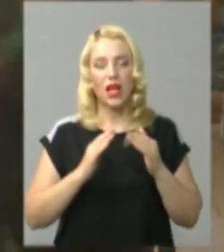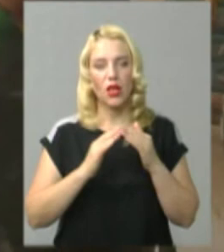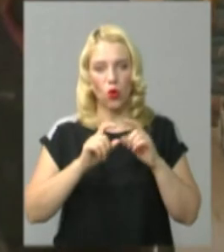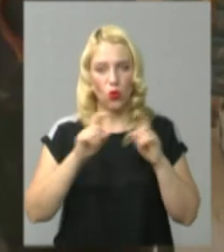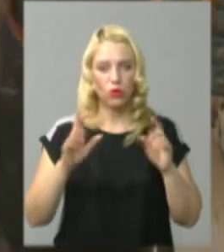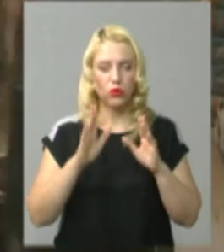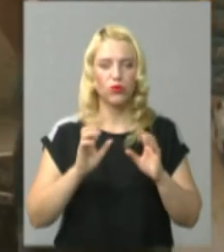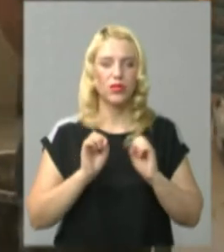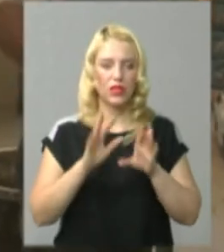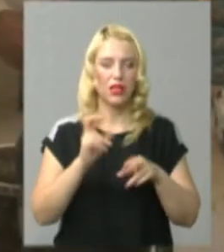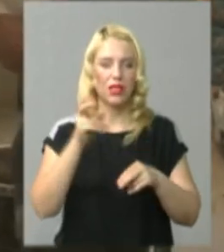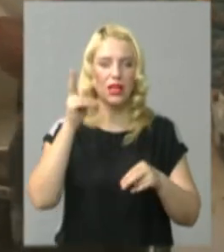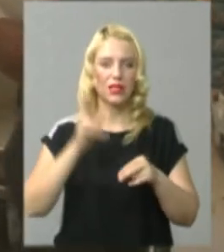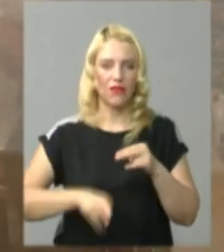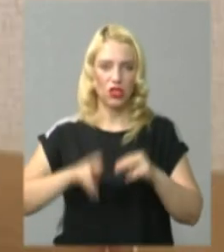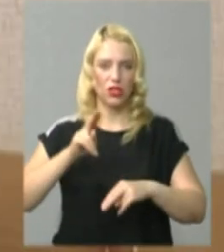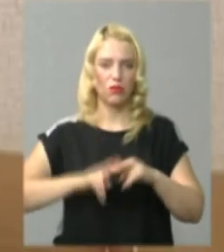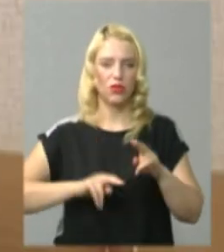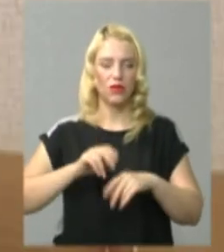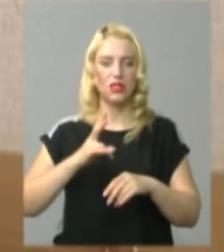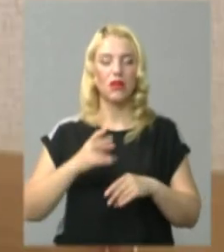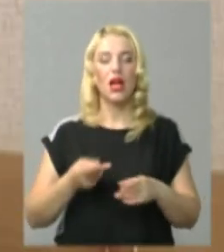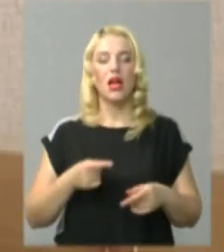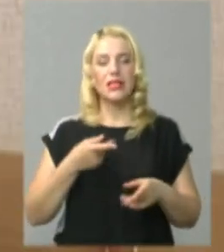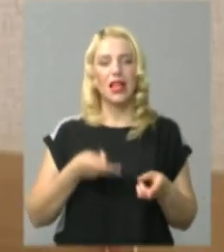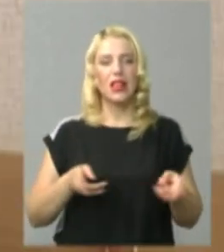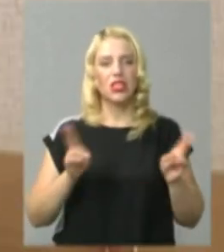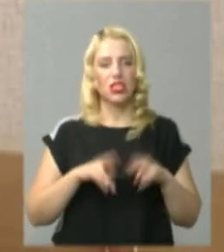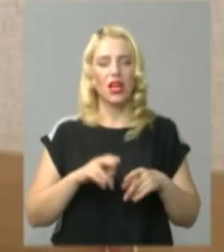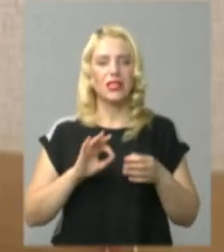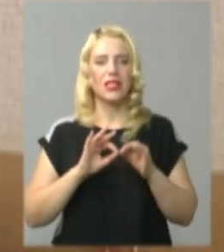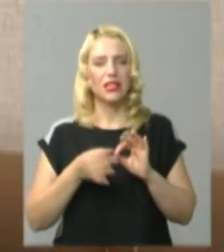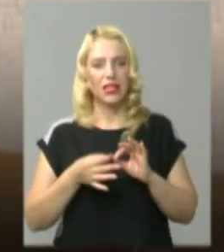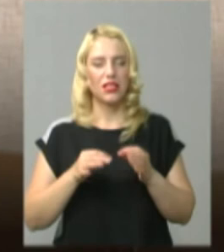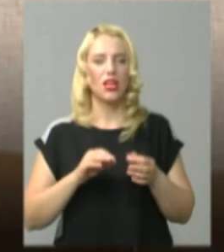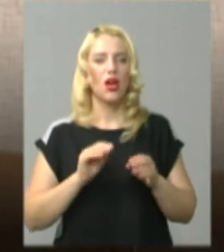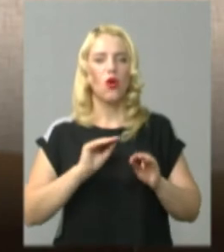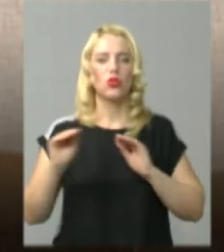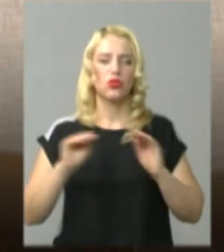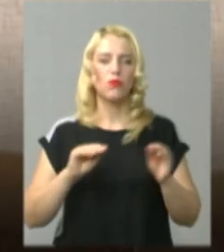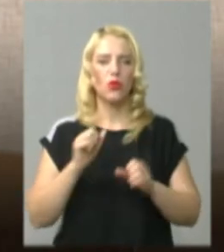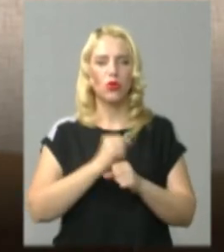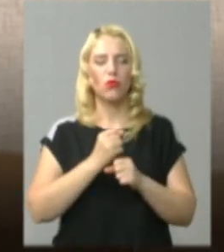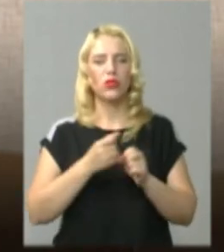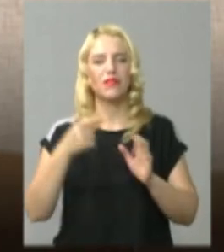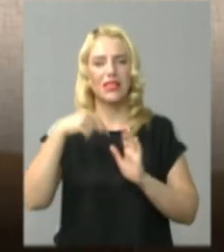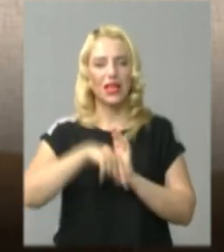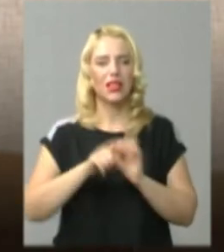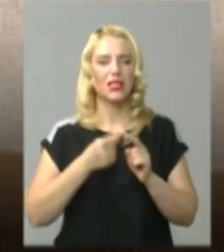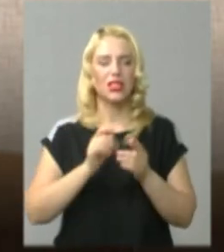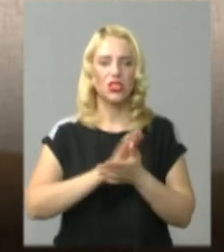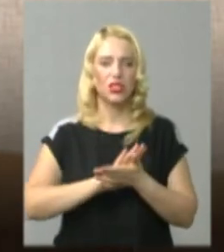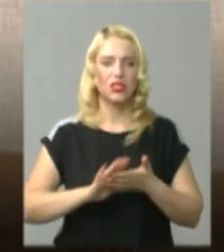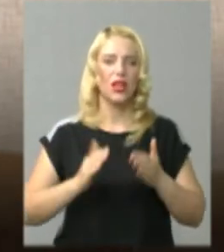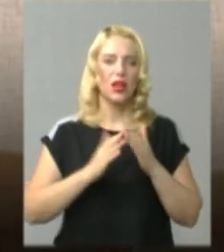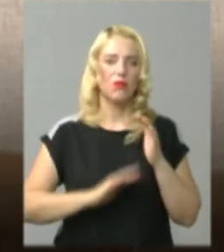завершене будівництво, говорить Андрій Кланца. Залишаються складні оздоблювані роботи всередині, це чисті приміщення,